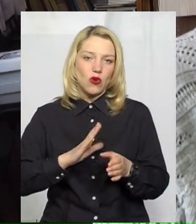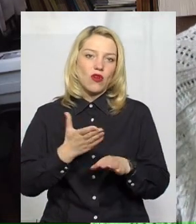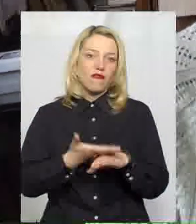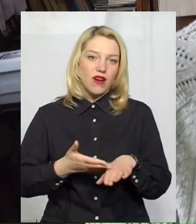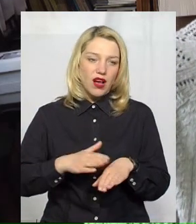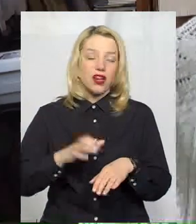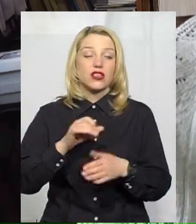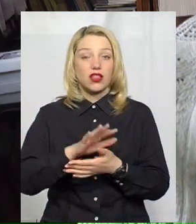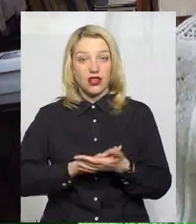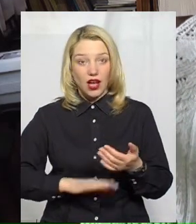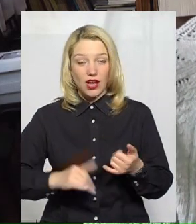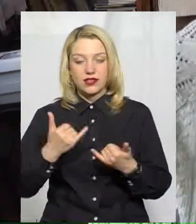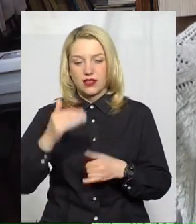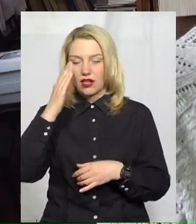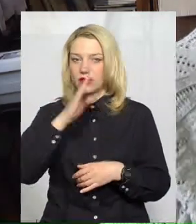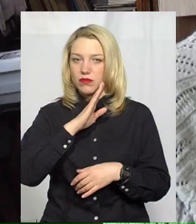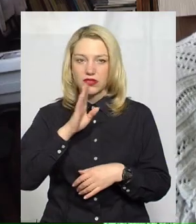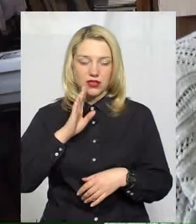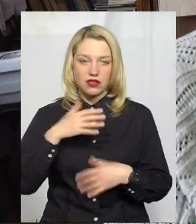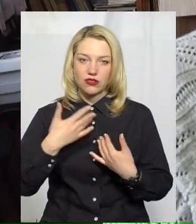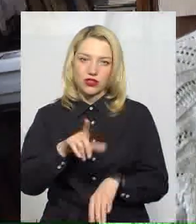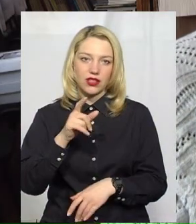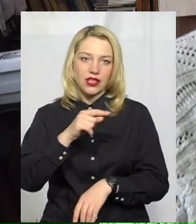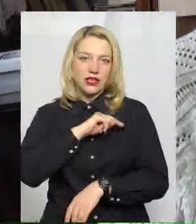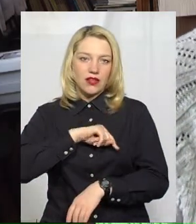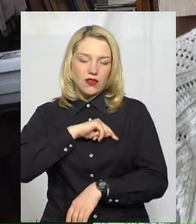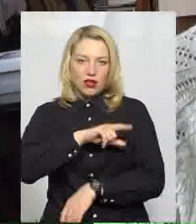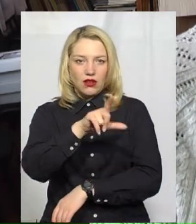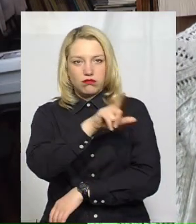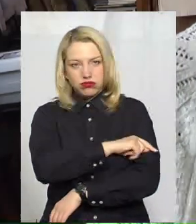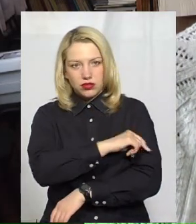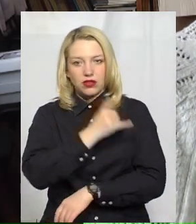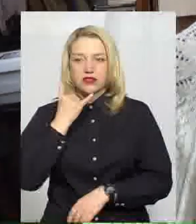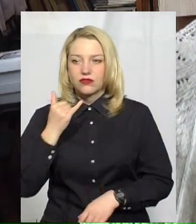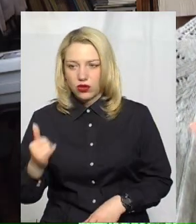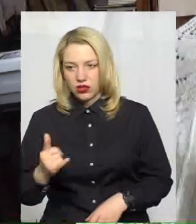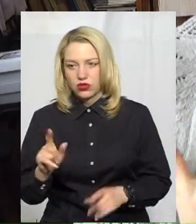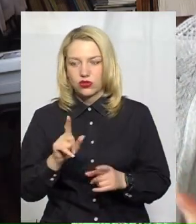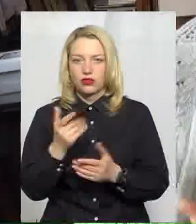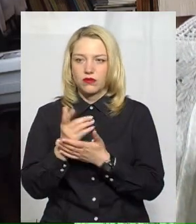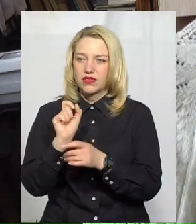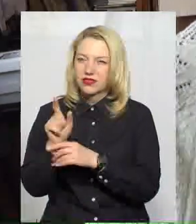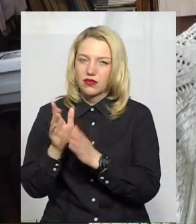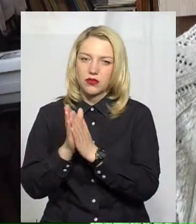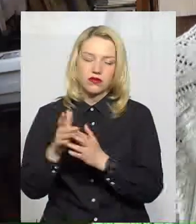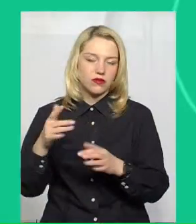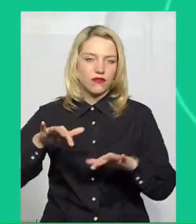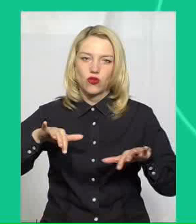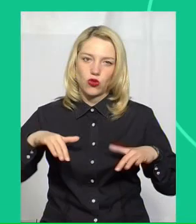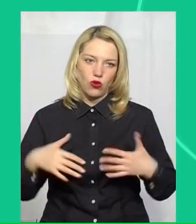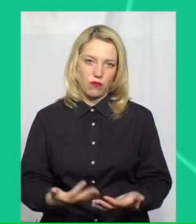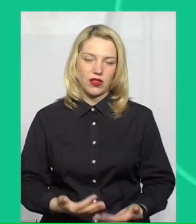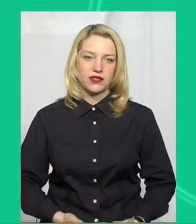якось все пішло. Зараз батьки дуже морально виснажилися, і коли ти вже їм дзвониш і щось задаєш, вони вже втумилися просто.